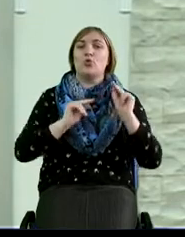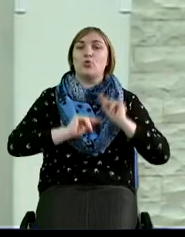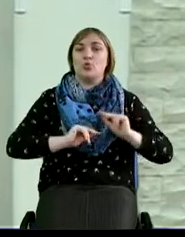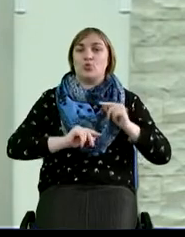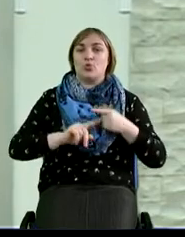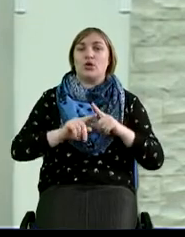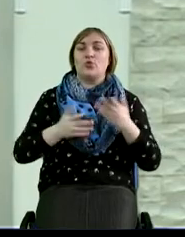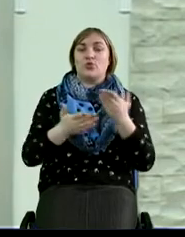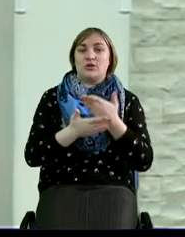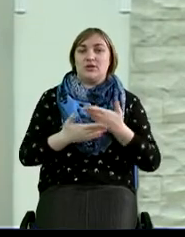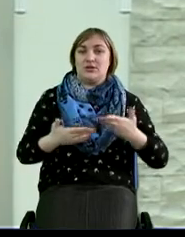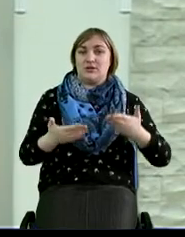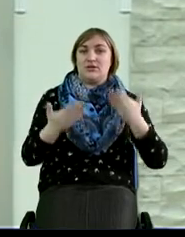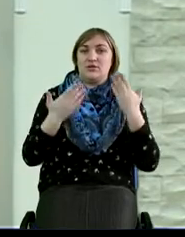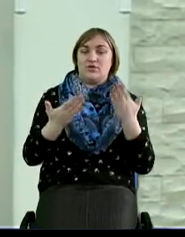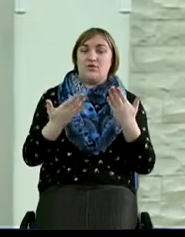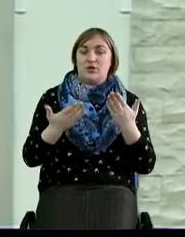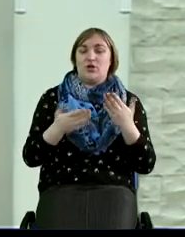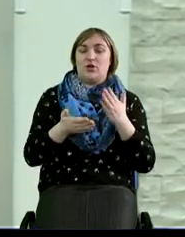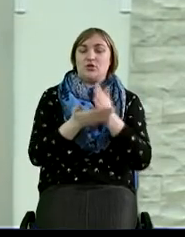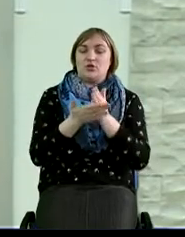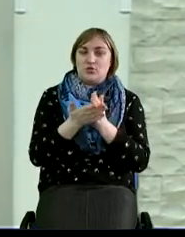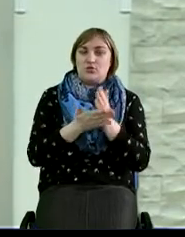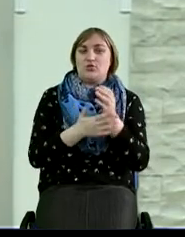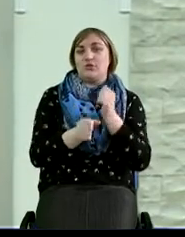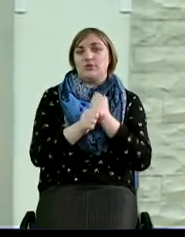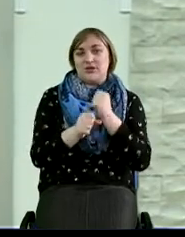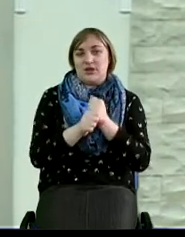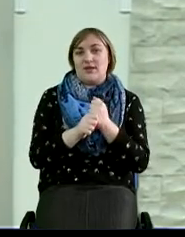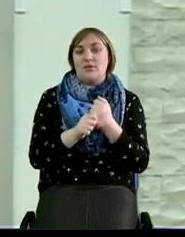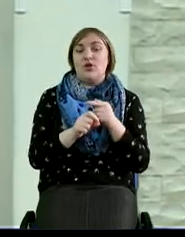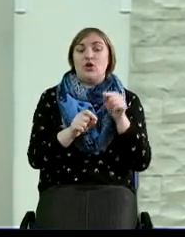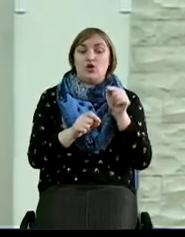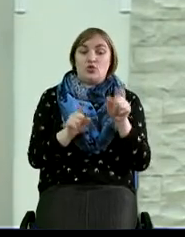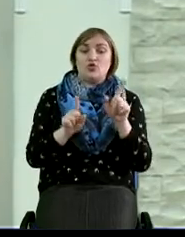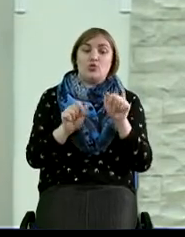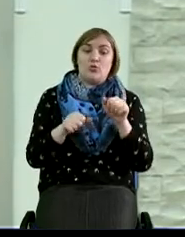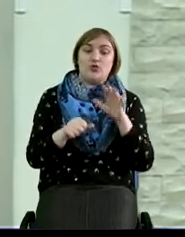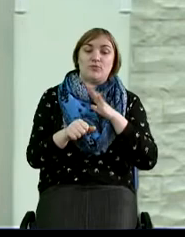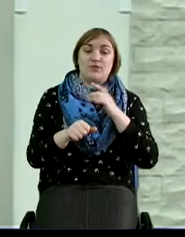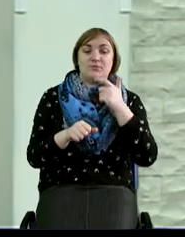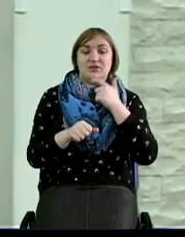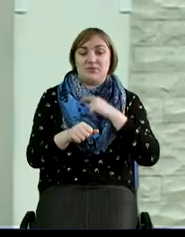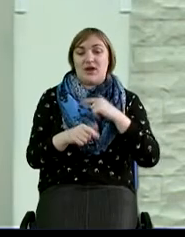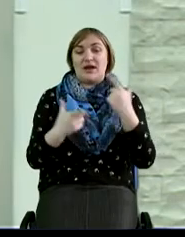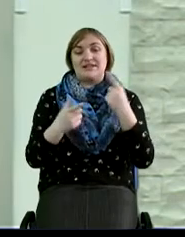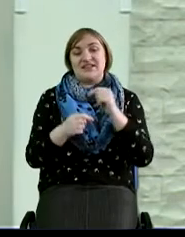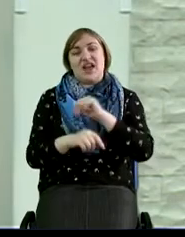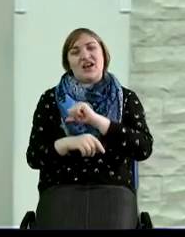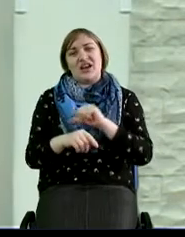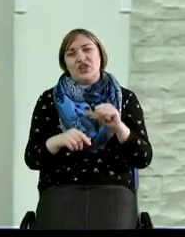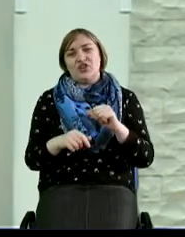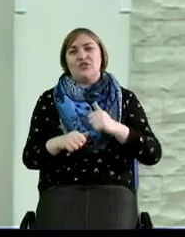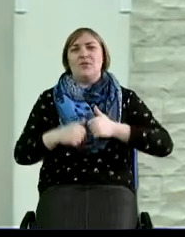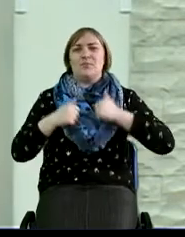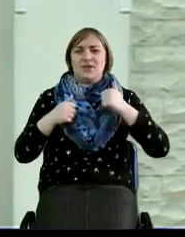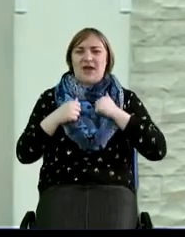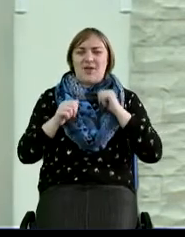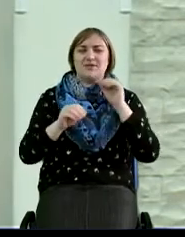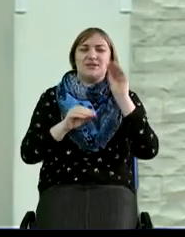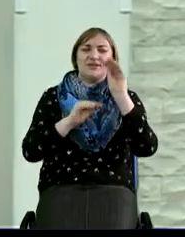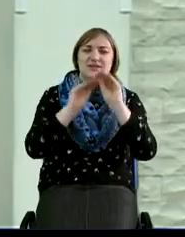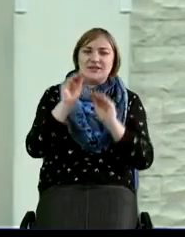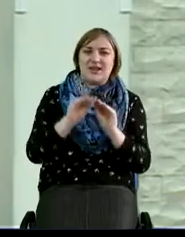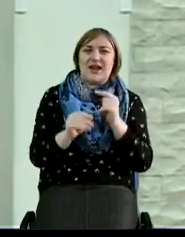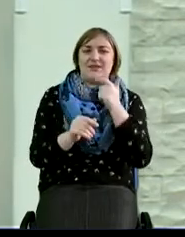сегодня несем или то служение, которое делаем, и то, что мы себя ограничиваем в каких-то, может быть, определенных вещах, пытаемся созидать